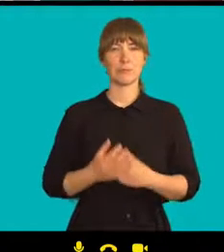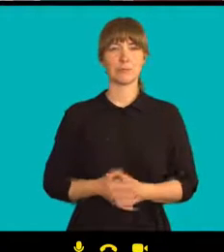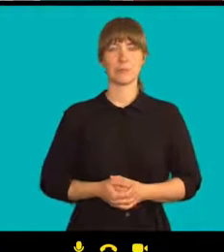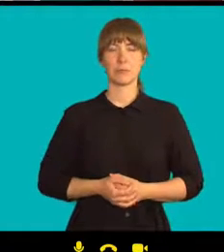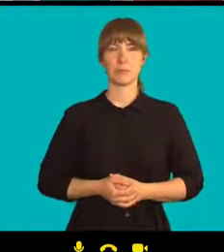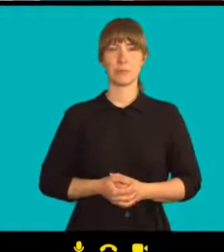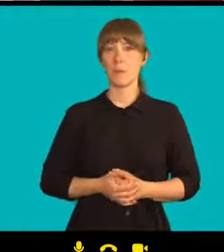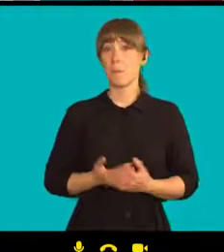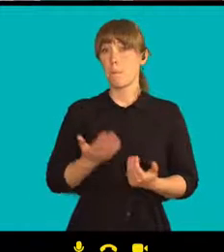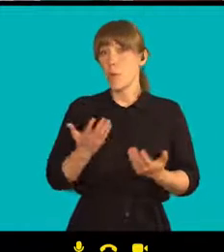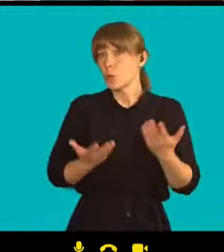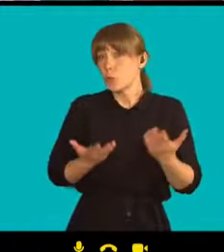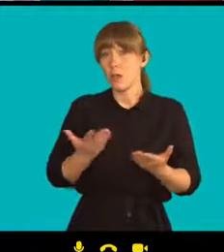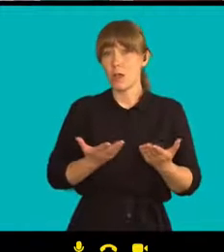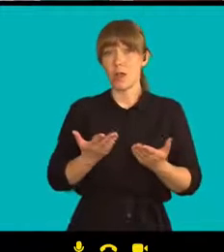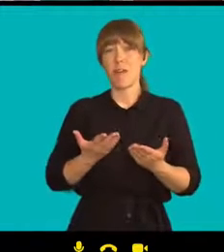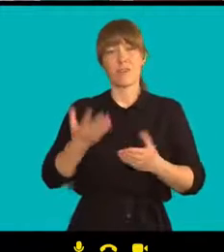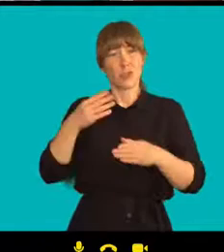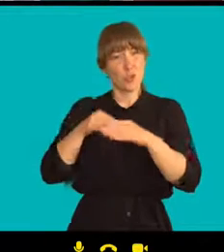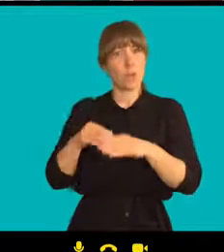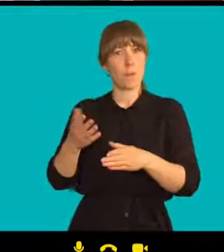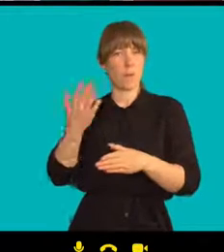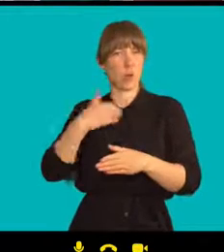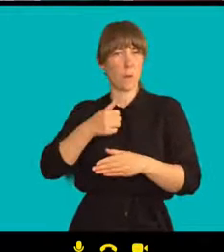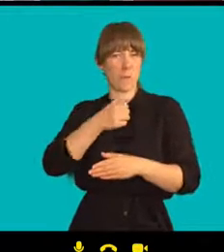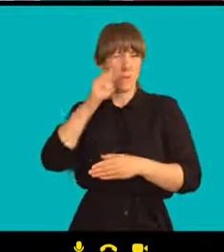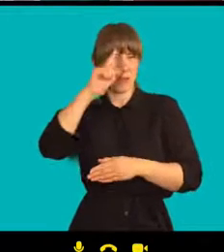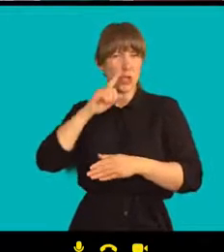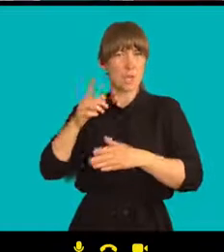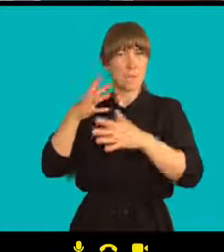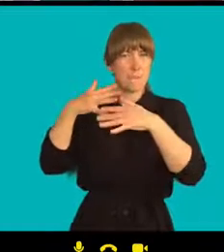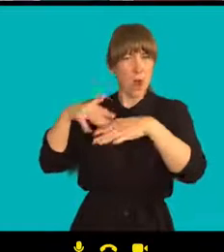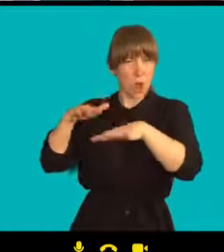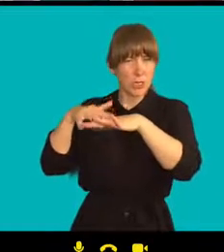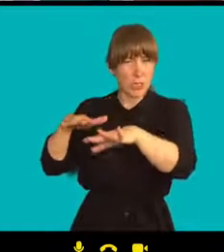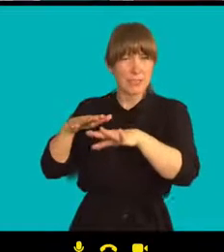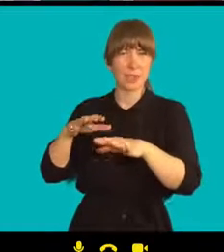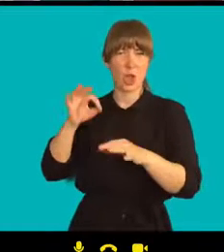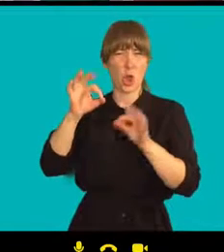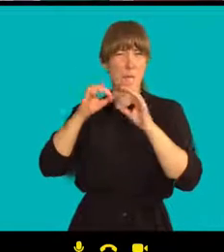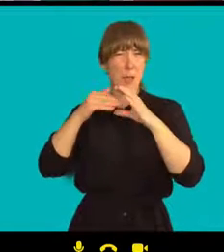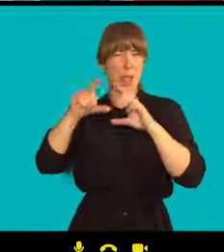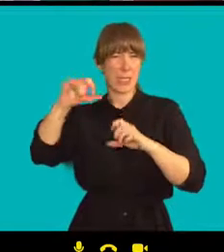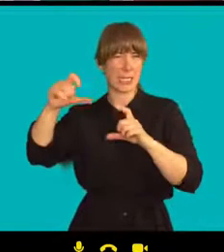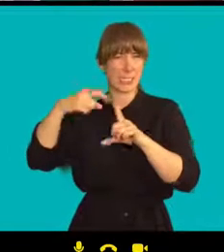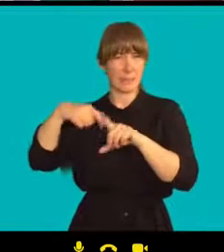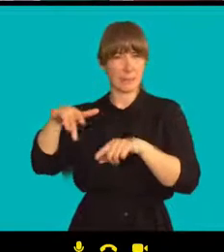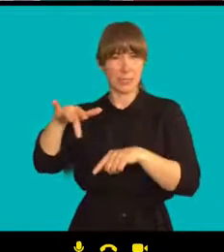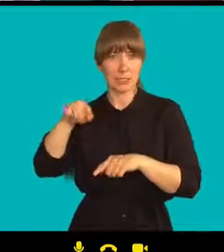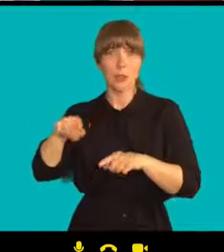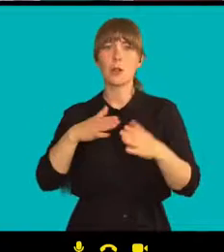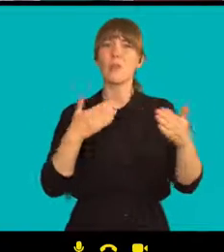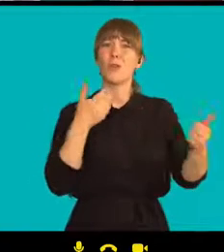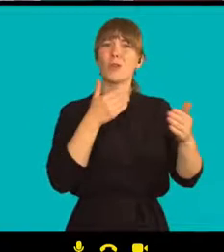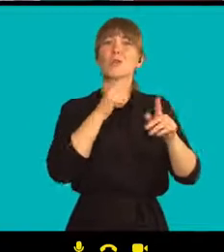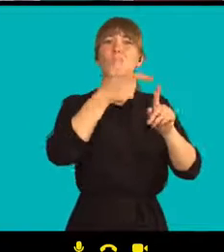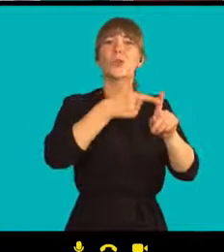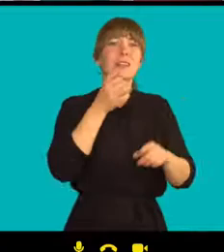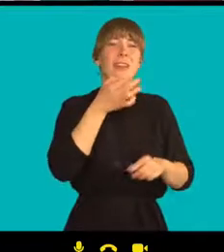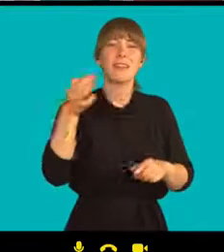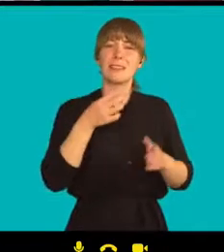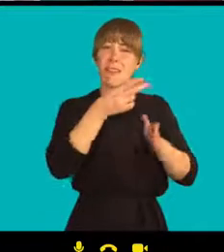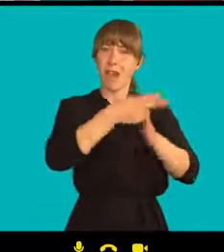Možná, to bylo ještě obtížnější než ty protesty ten první večer, u obelisku anebo na poškenském náměstí u nádraží ten další den.